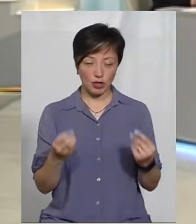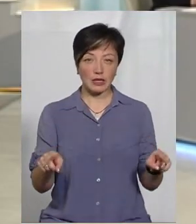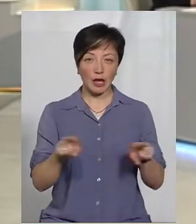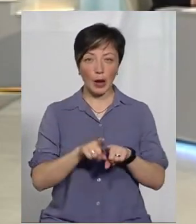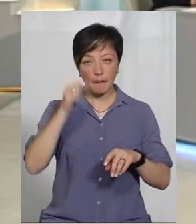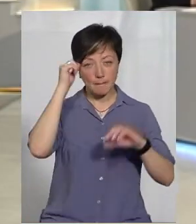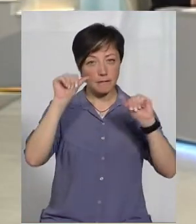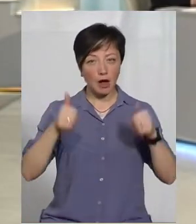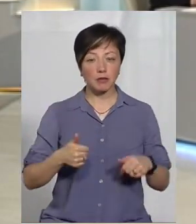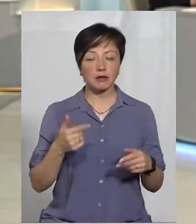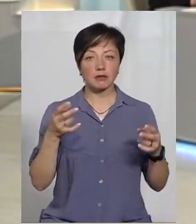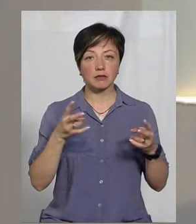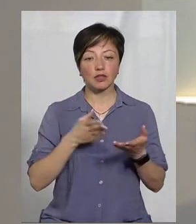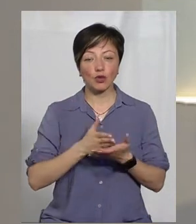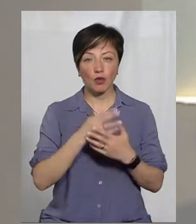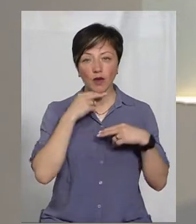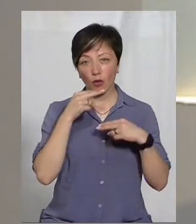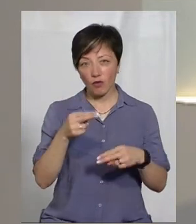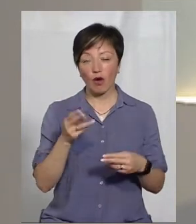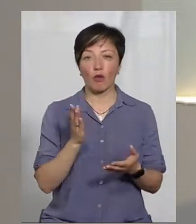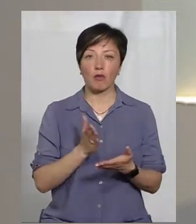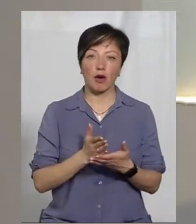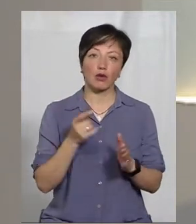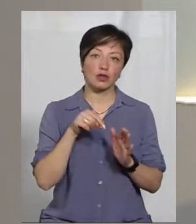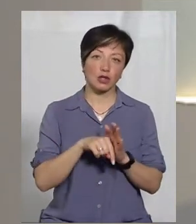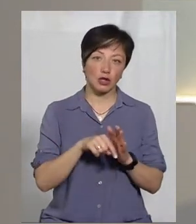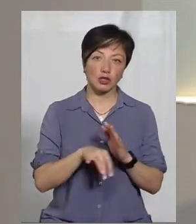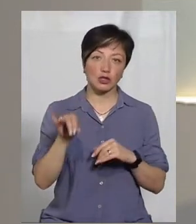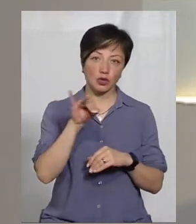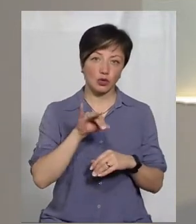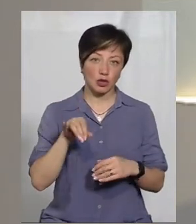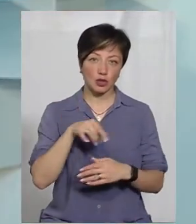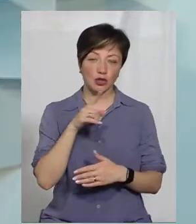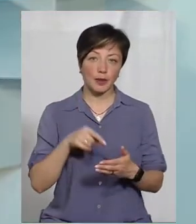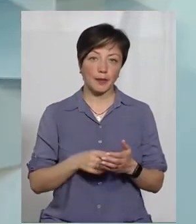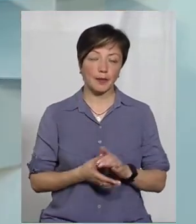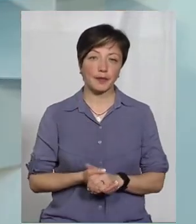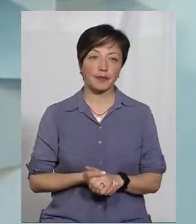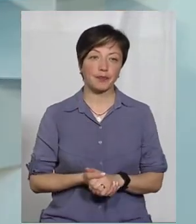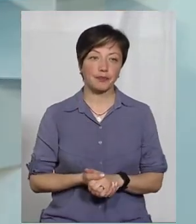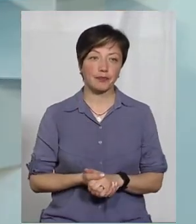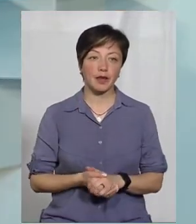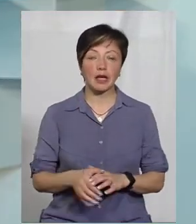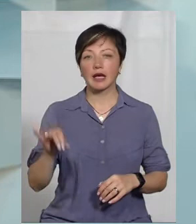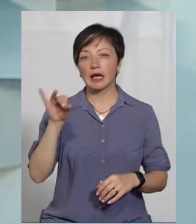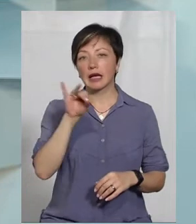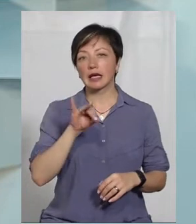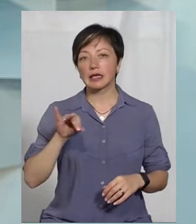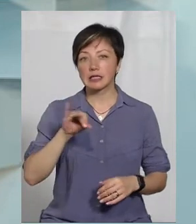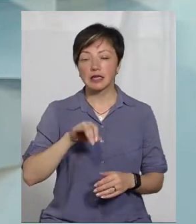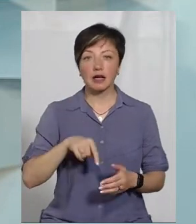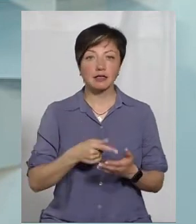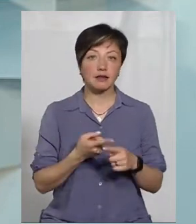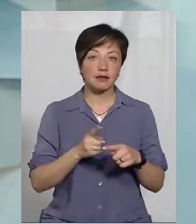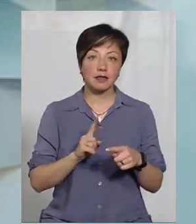такі пам'ятки, які нас заслуговують на увагу, які мають значення історичне. Я вам скажу, що Зяслав – це взагалі перлина,